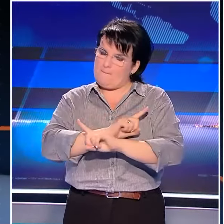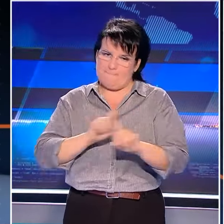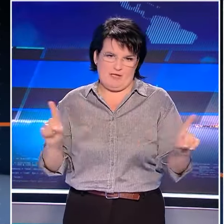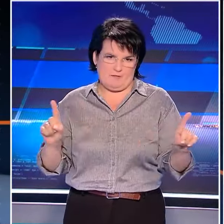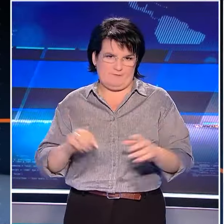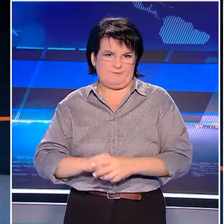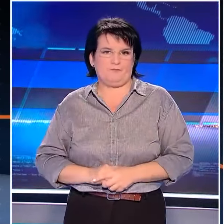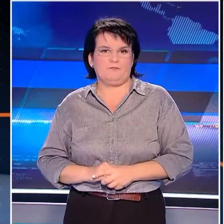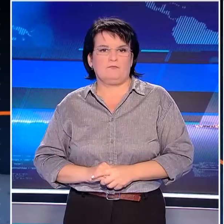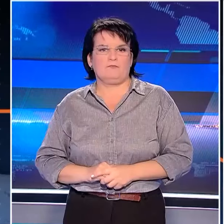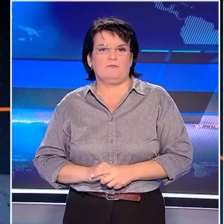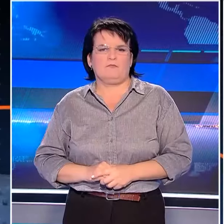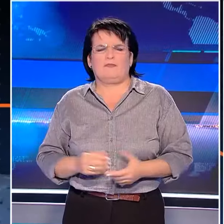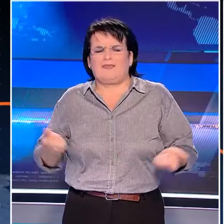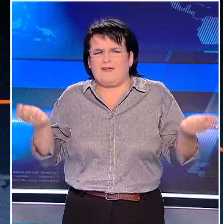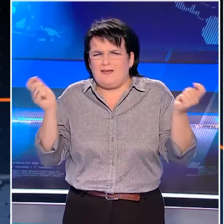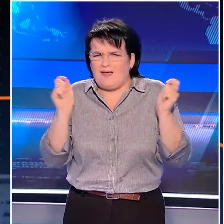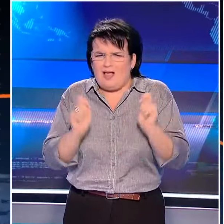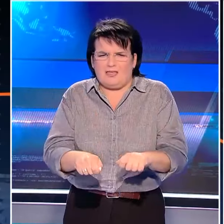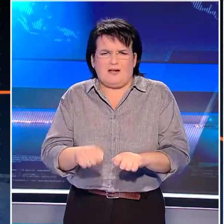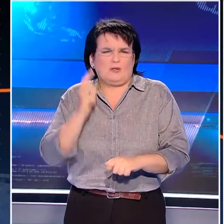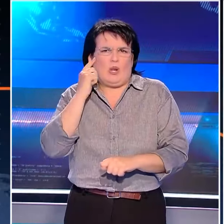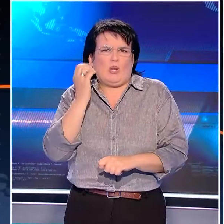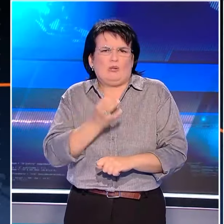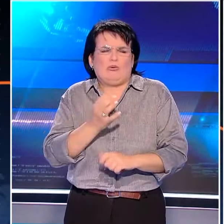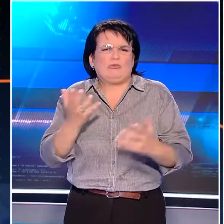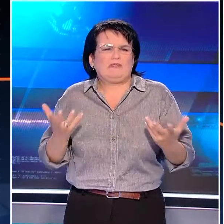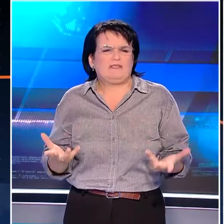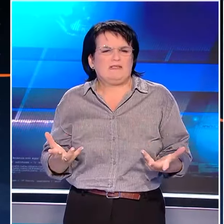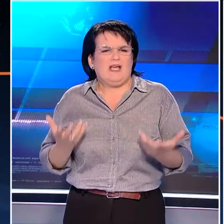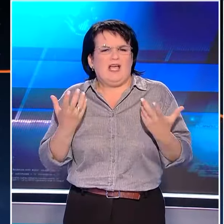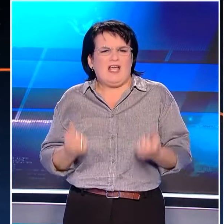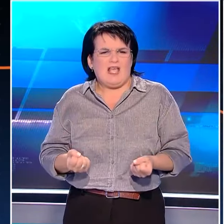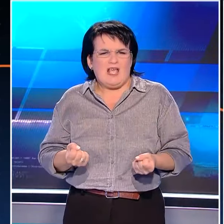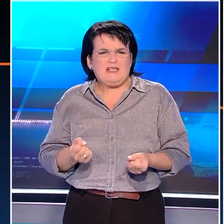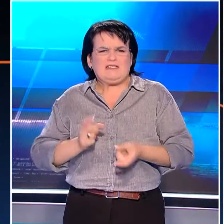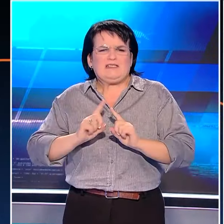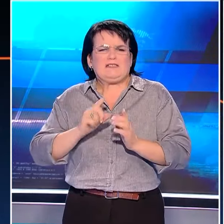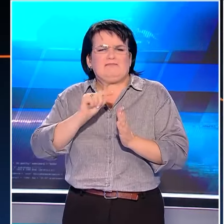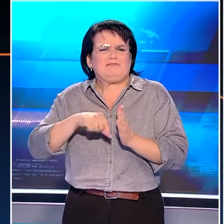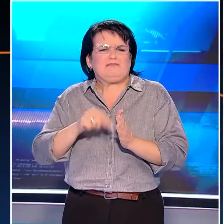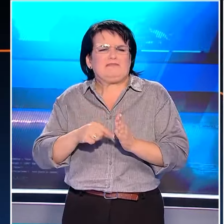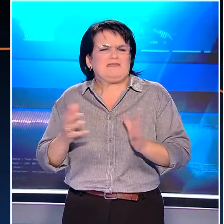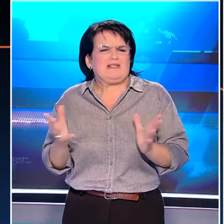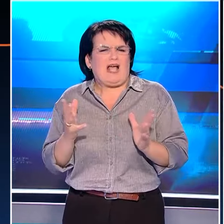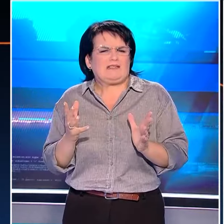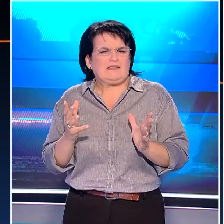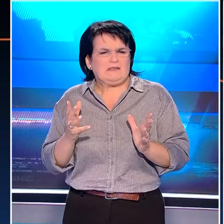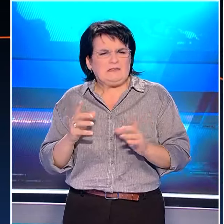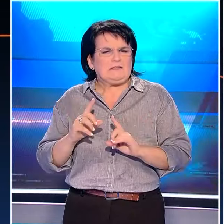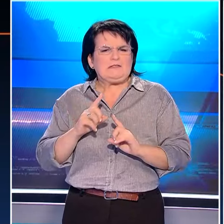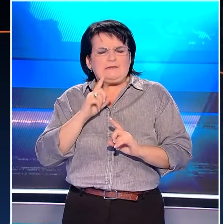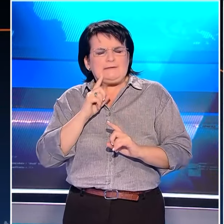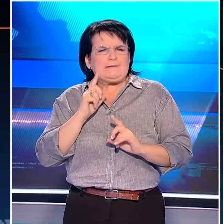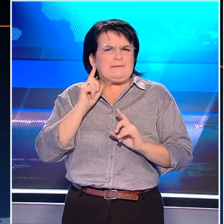Είναι λοιπόν αδύνατη και αδιανόητη η σύναψη συνυποσχετικού που θα